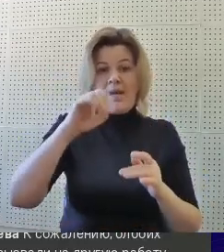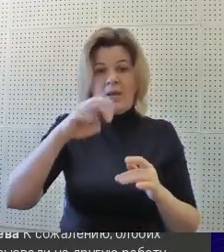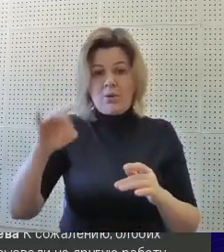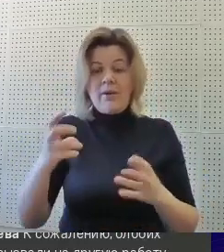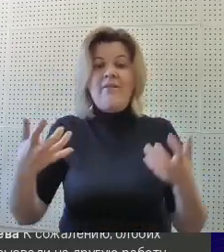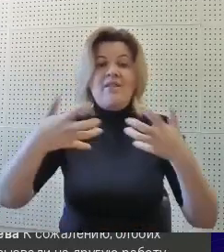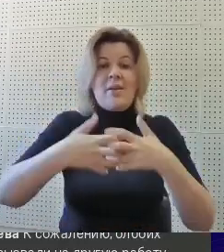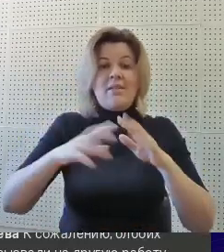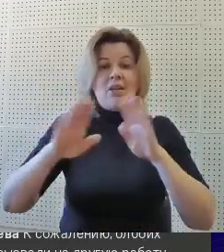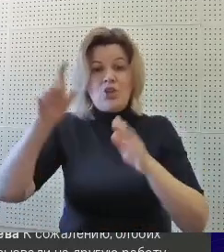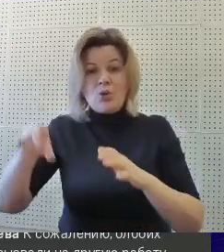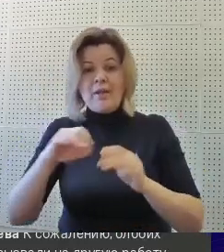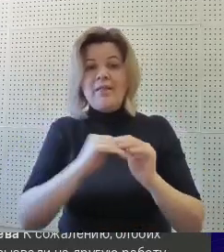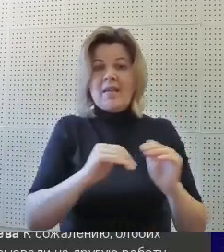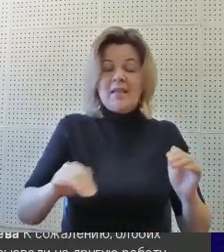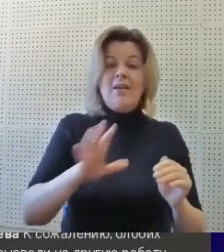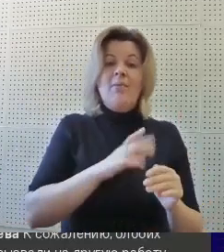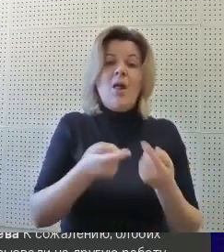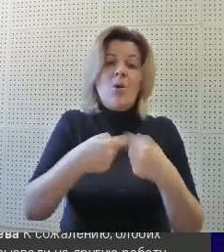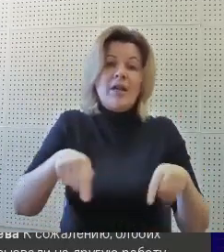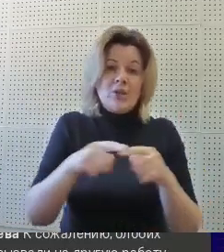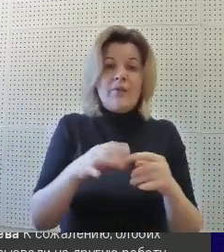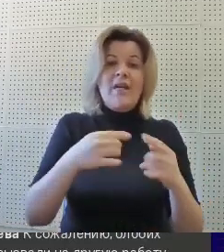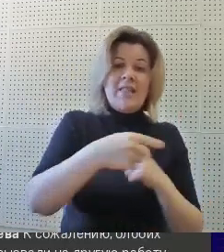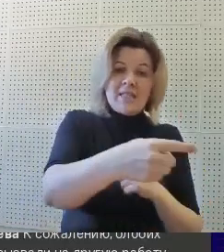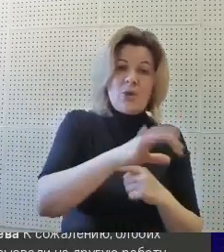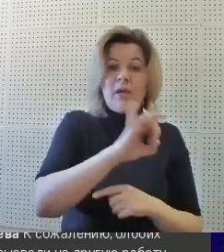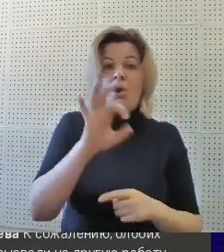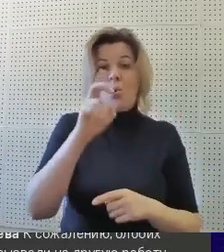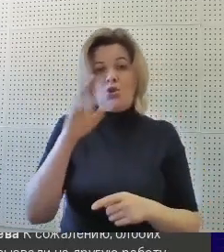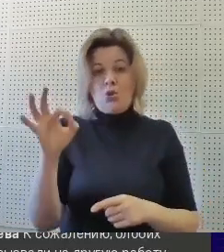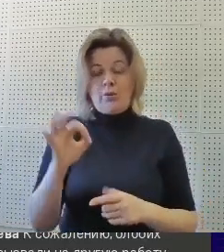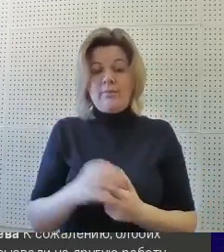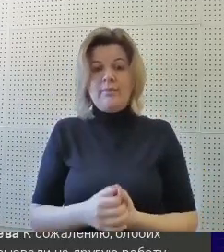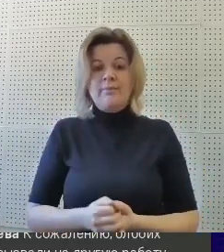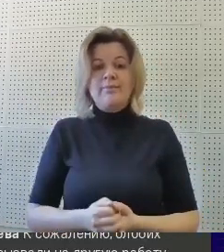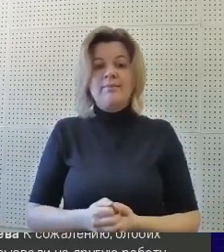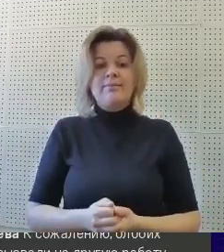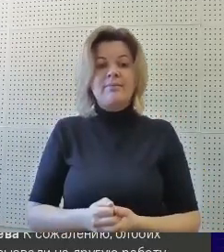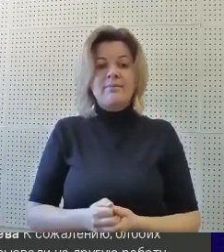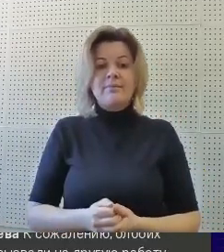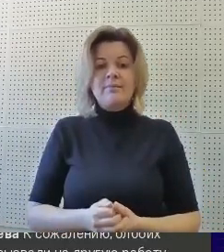Взаимодействие режиссера и детей было организовано и в очной, и в дистанционных форматах.